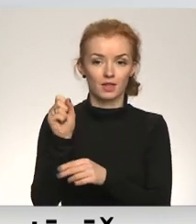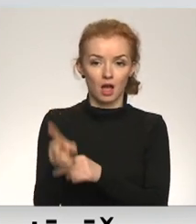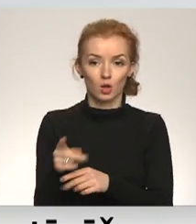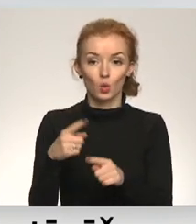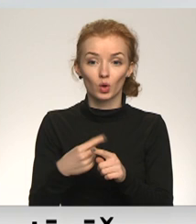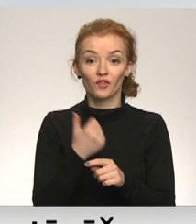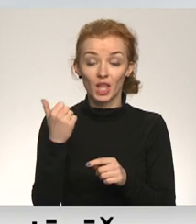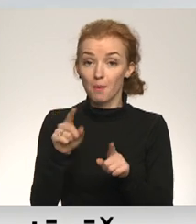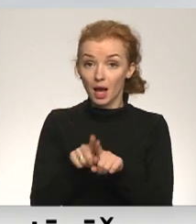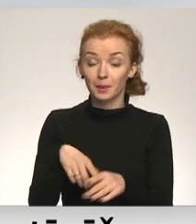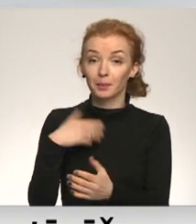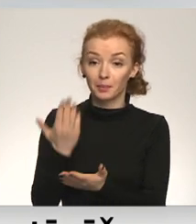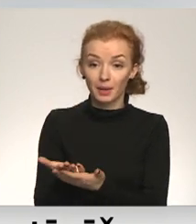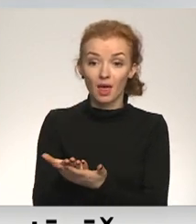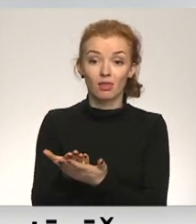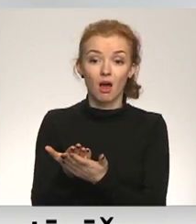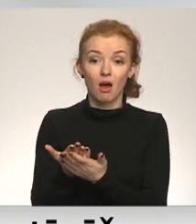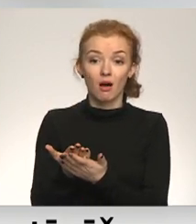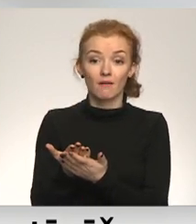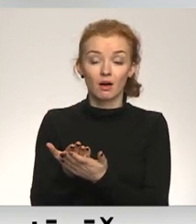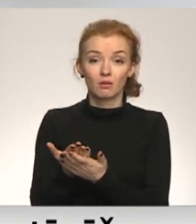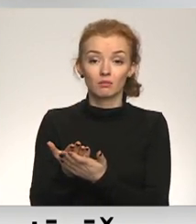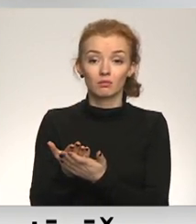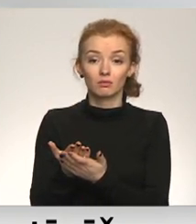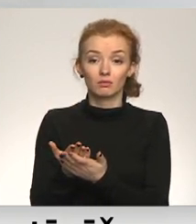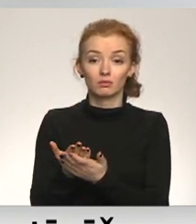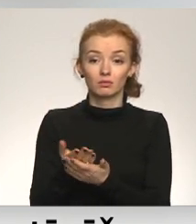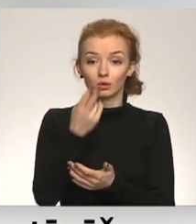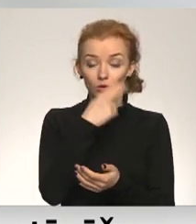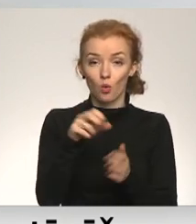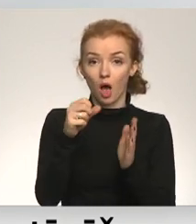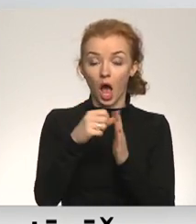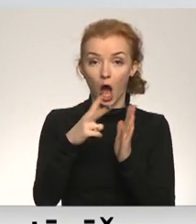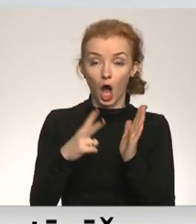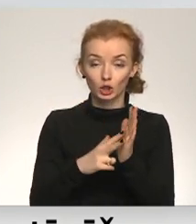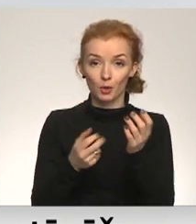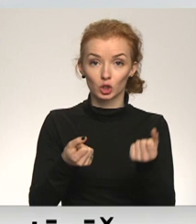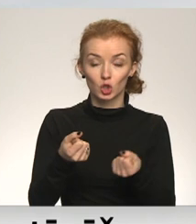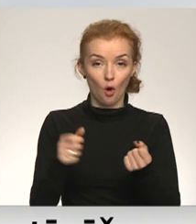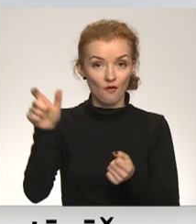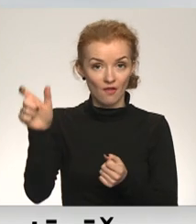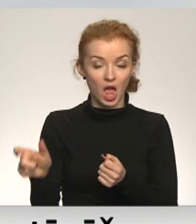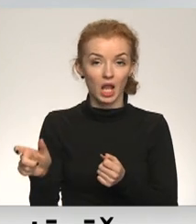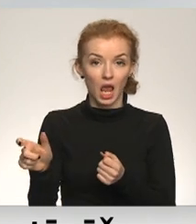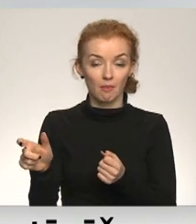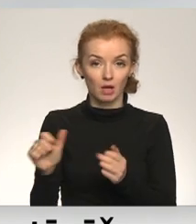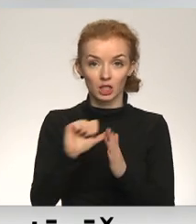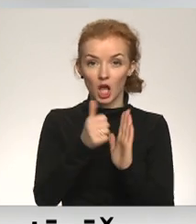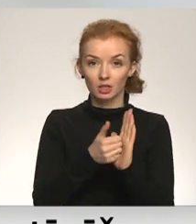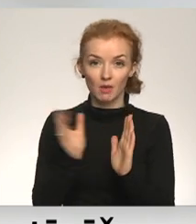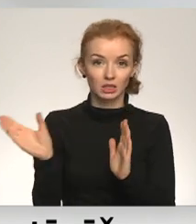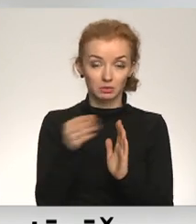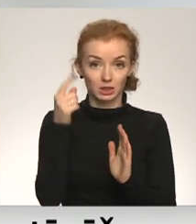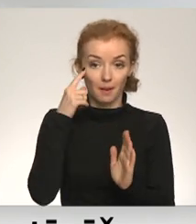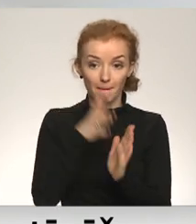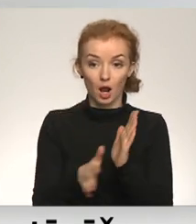Viņiem arī tikt piedāvāt. Es arī saku, no 18 šoferiem iepriekšējiem, 16 visiem tas bija